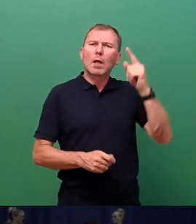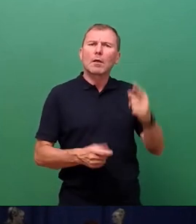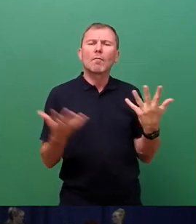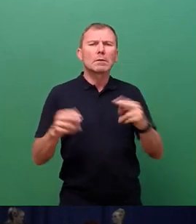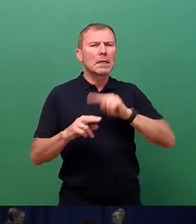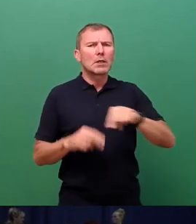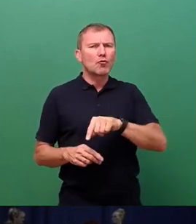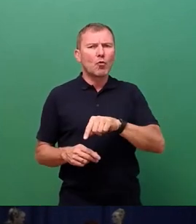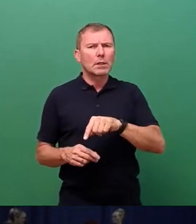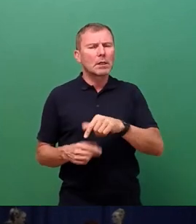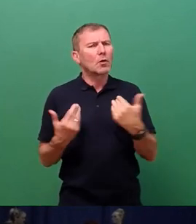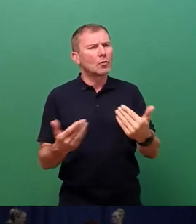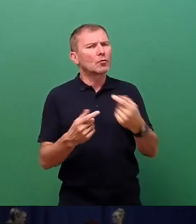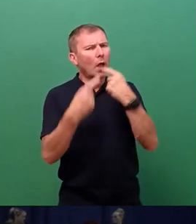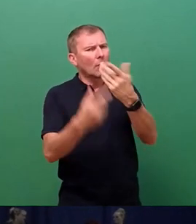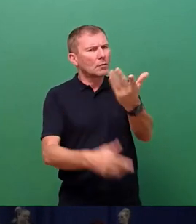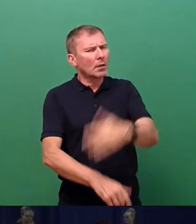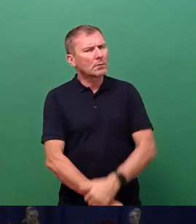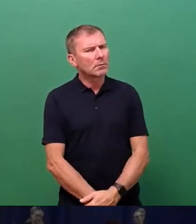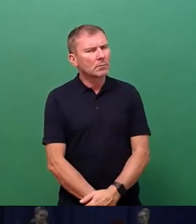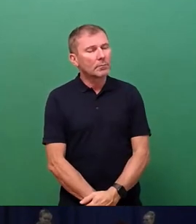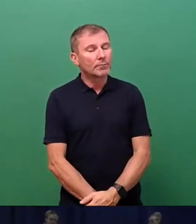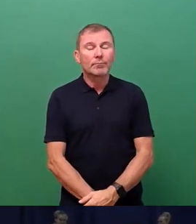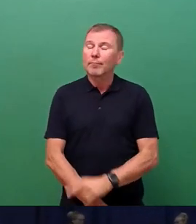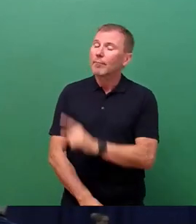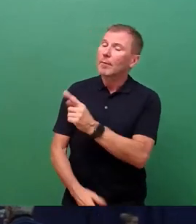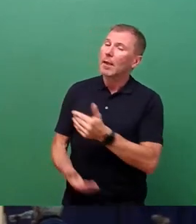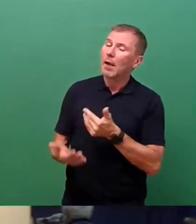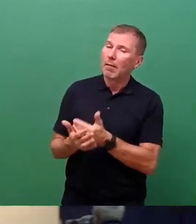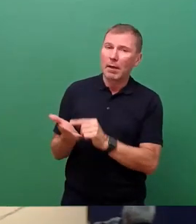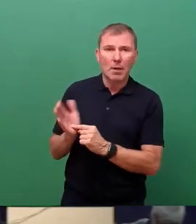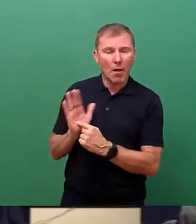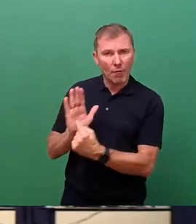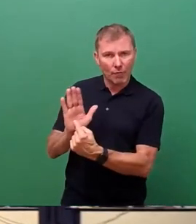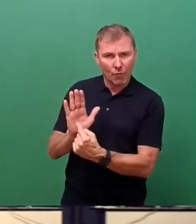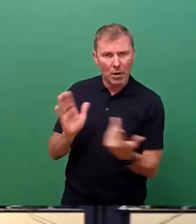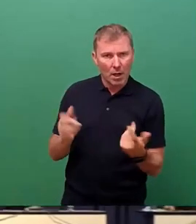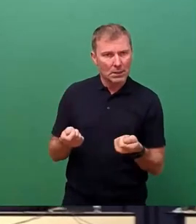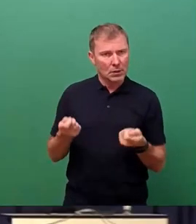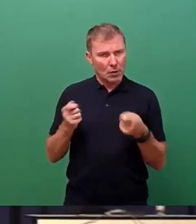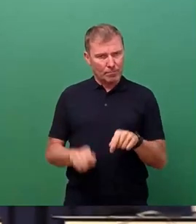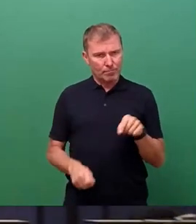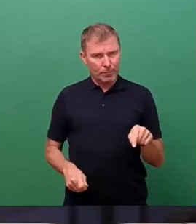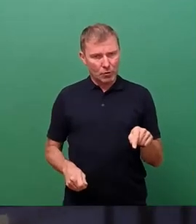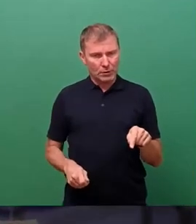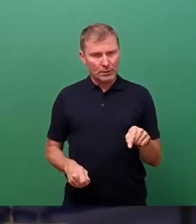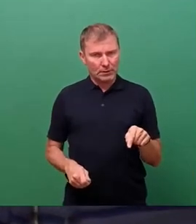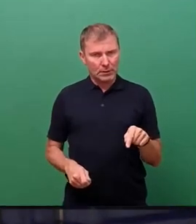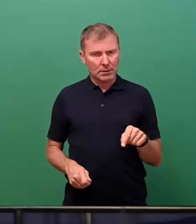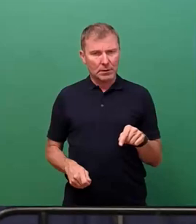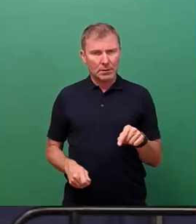interpretieren. Weil die Vorlage zu dem Beschluss von mir selber erstellt worden ist.